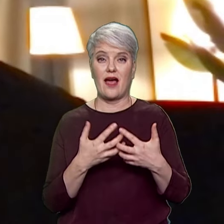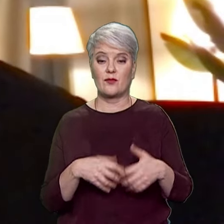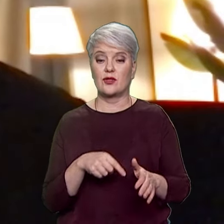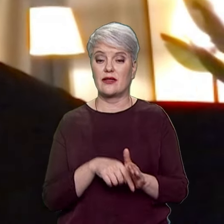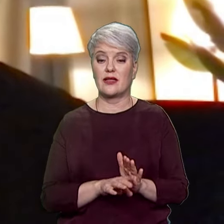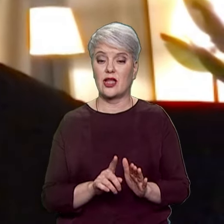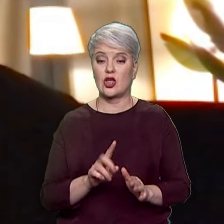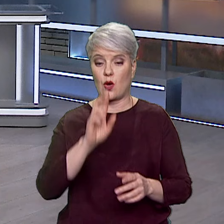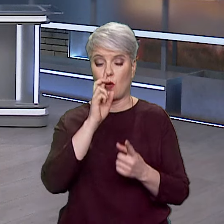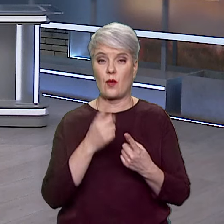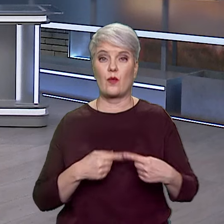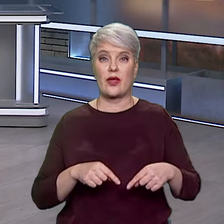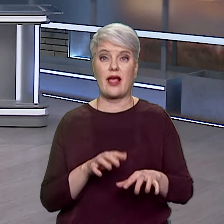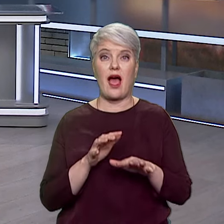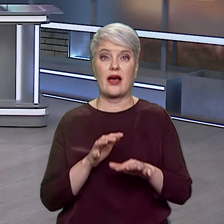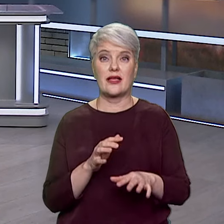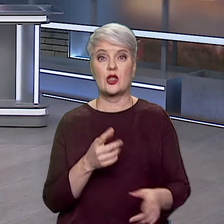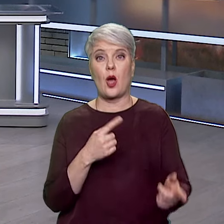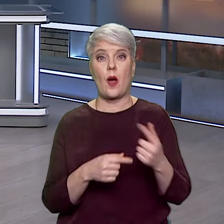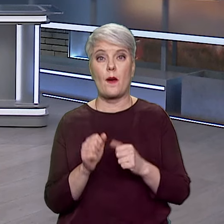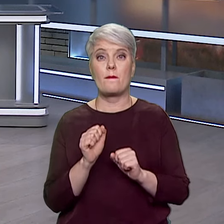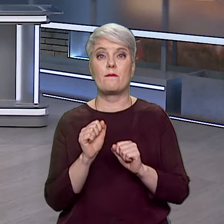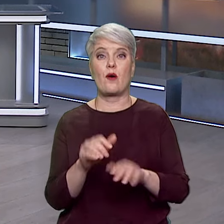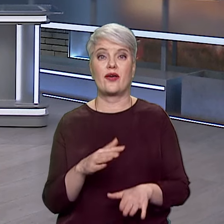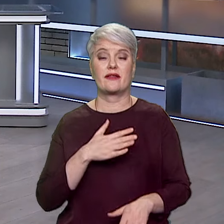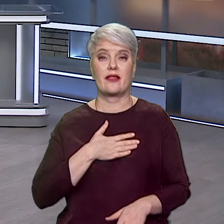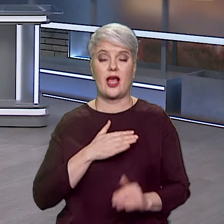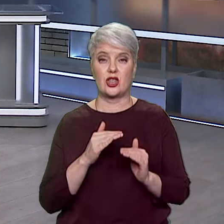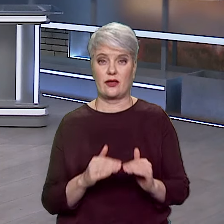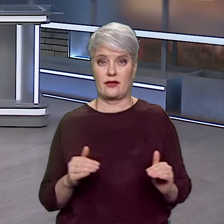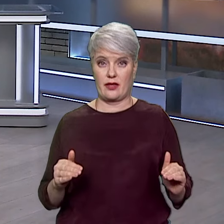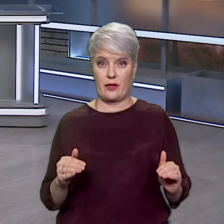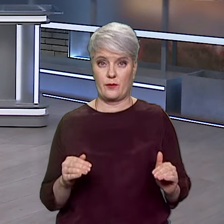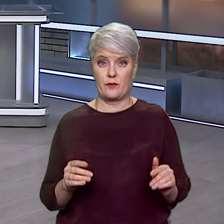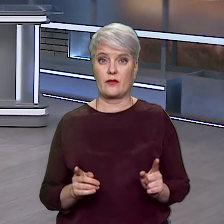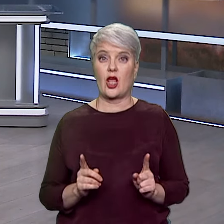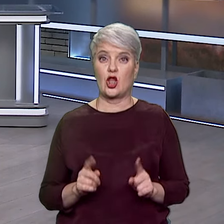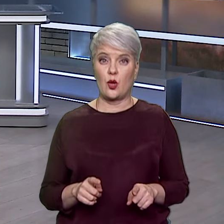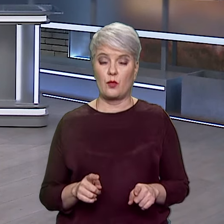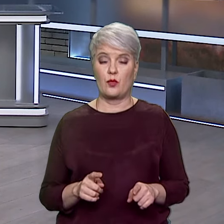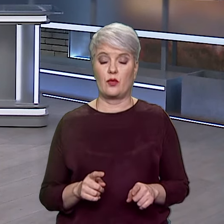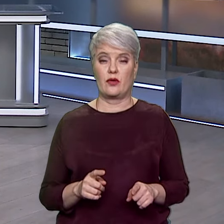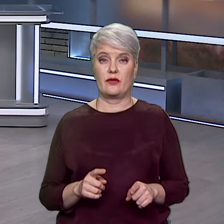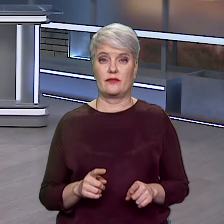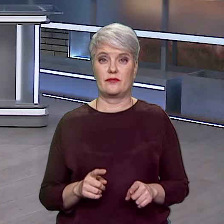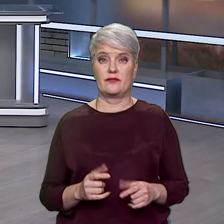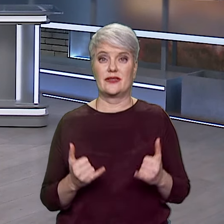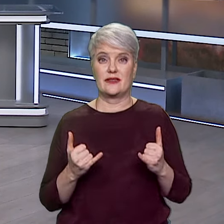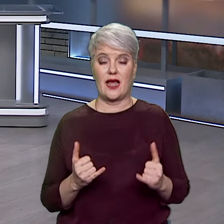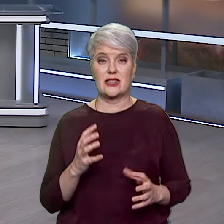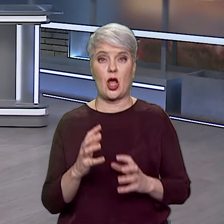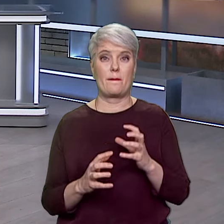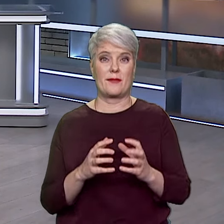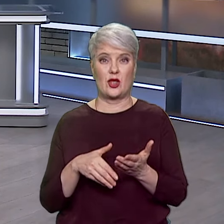країна-агресор повертає наших дітей або поверне наших дітей. Тому завдяки зараз міжнародній